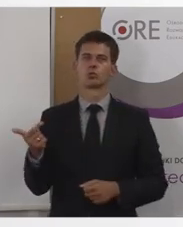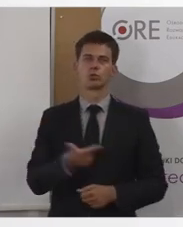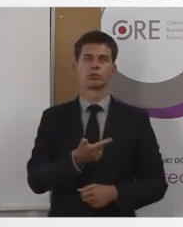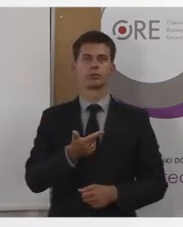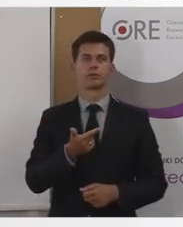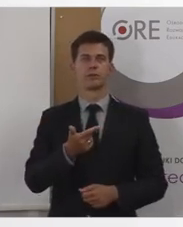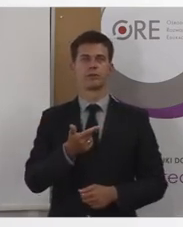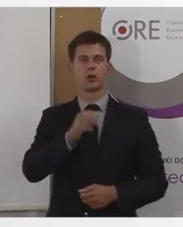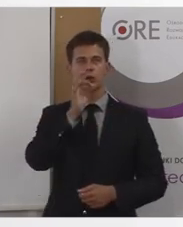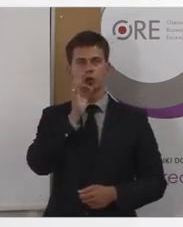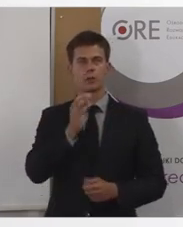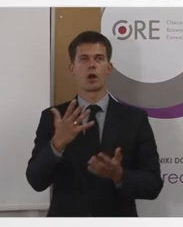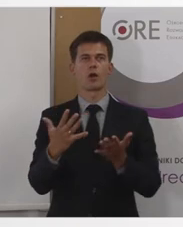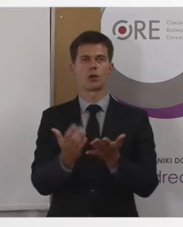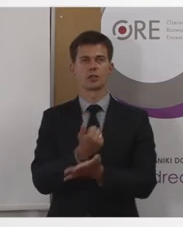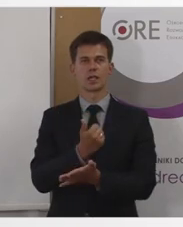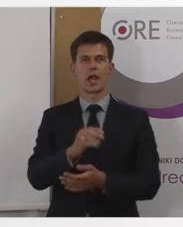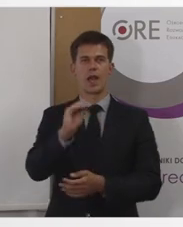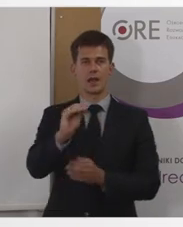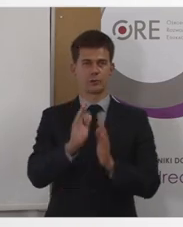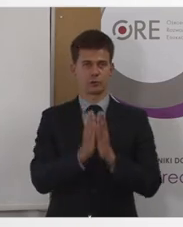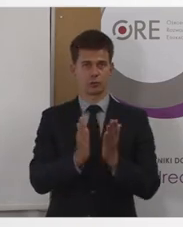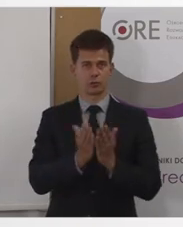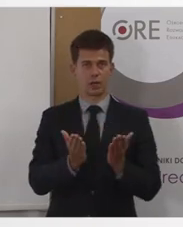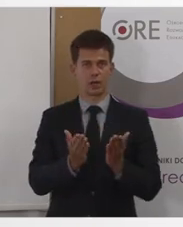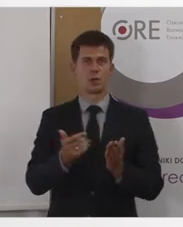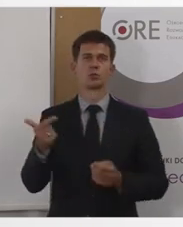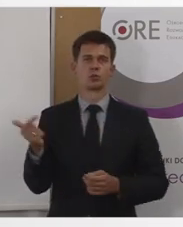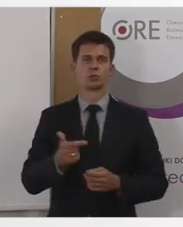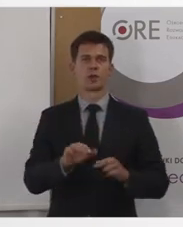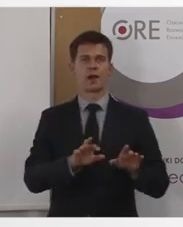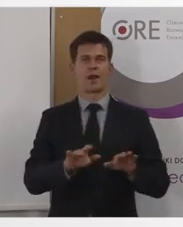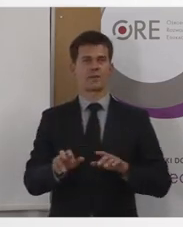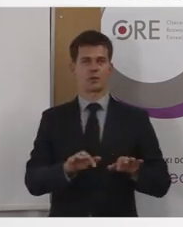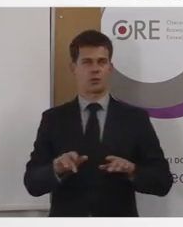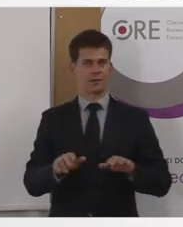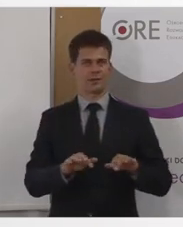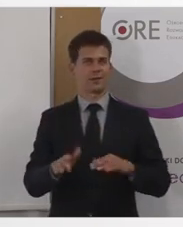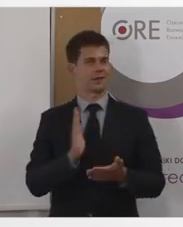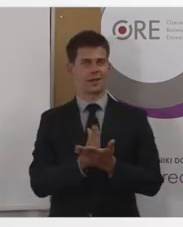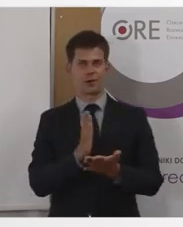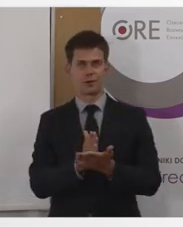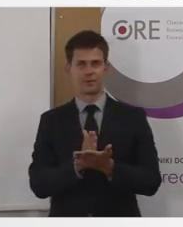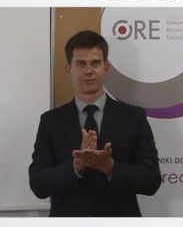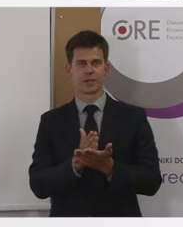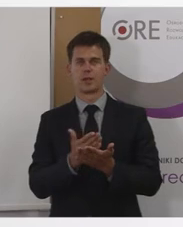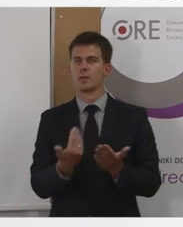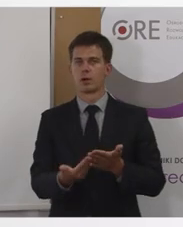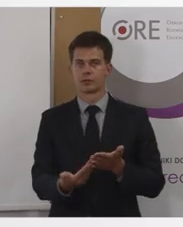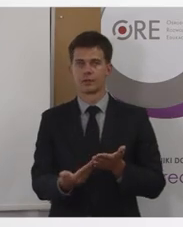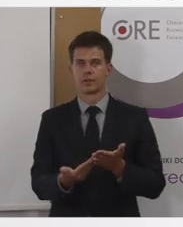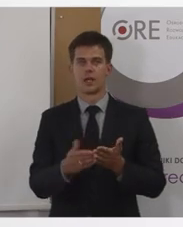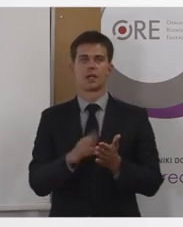e-podręcznika, to jest możliwość dostępu z klawiatury. Czyli zapewnienie tego, aby